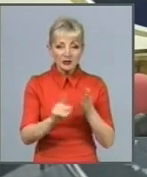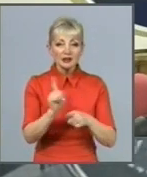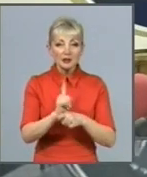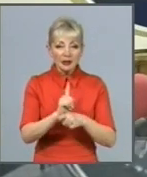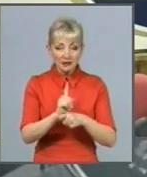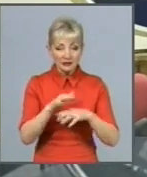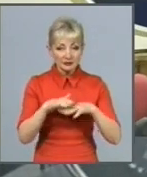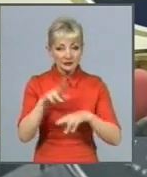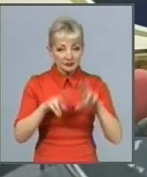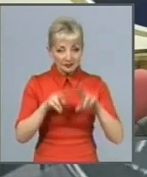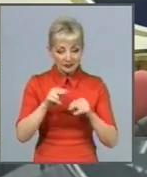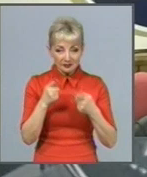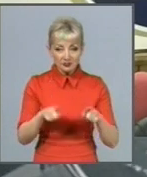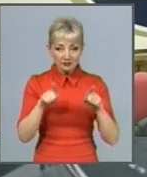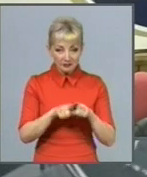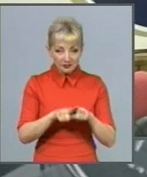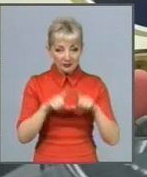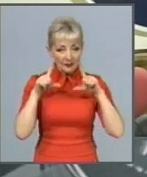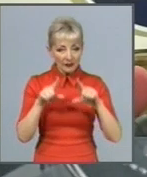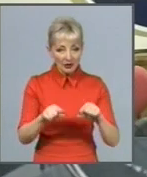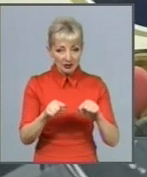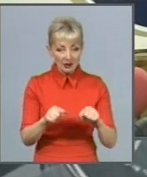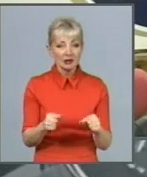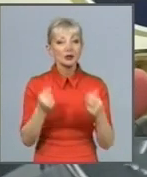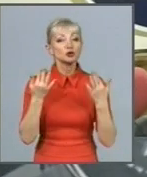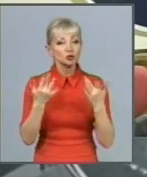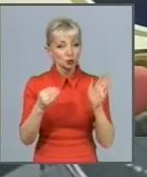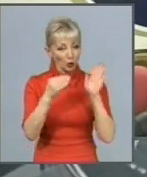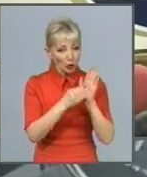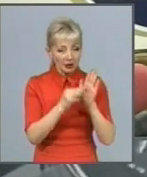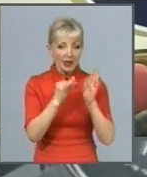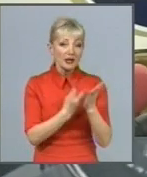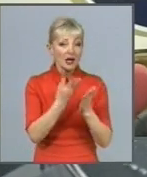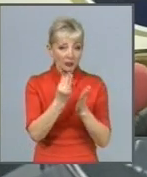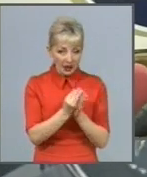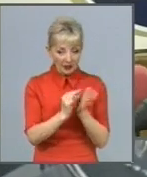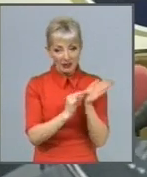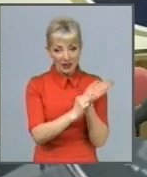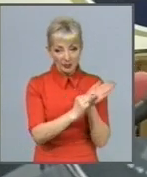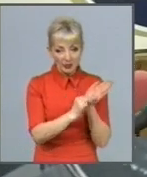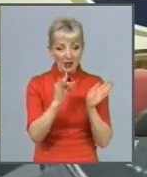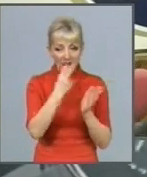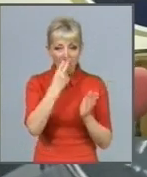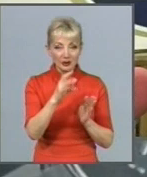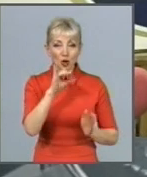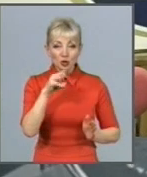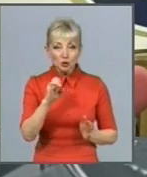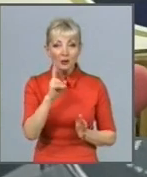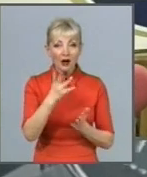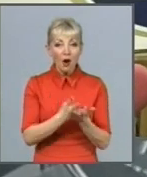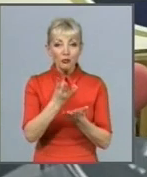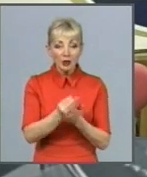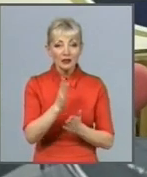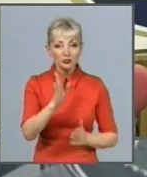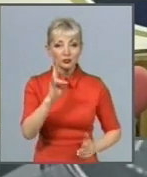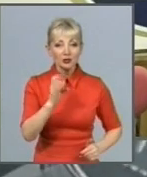скидка составляє вот стільки-то, і к оплаті стільки-то, і к оплаті буде видно. Ось ця сума к оплаті буде на 14%